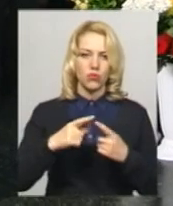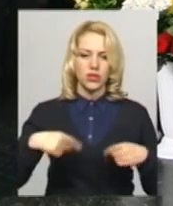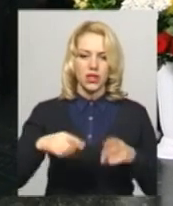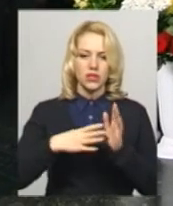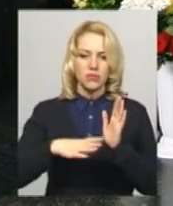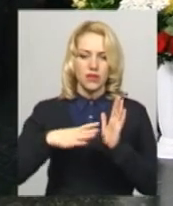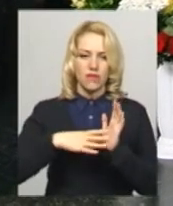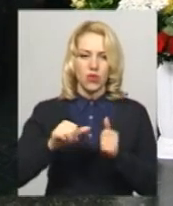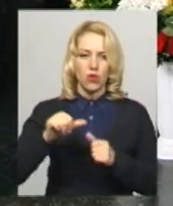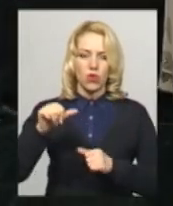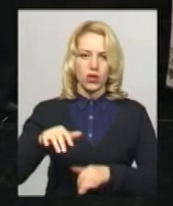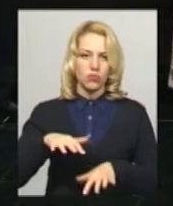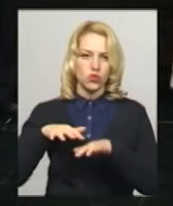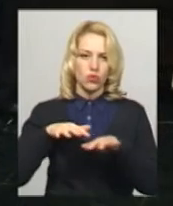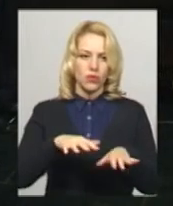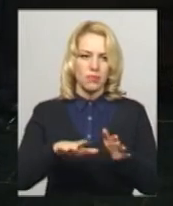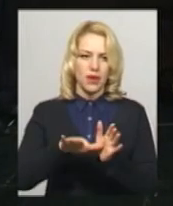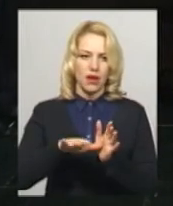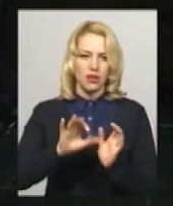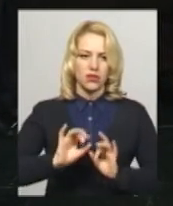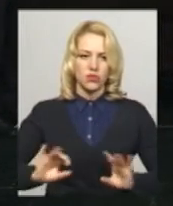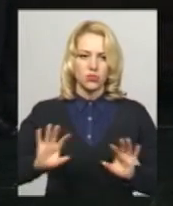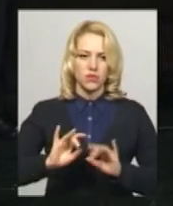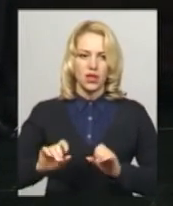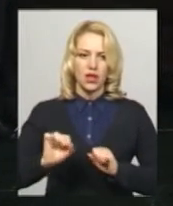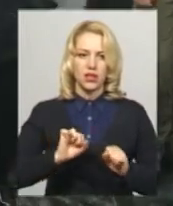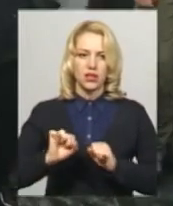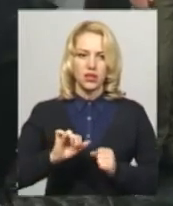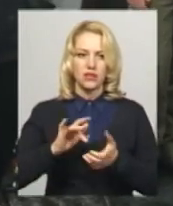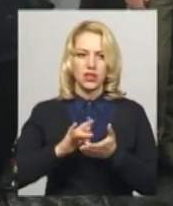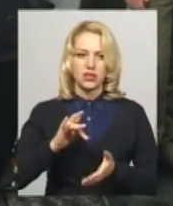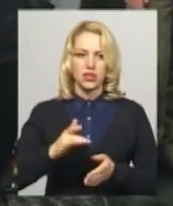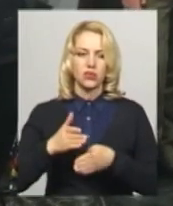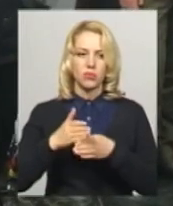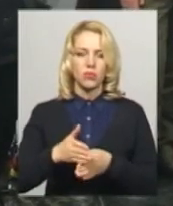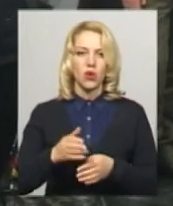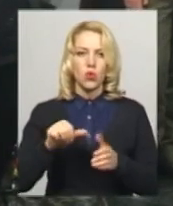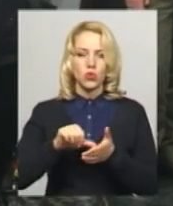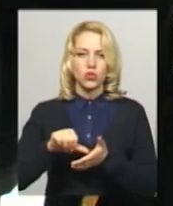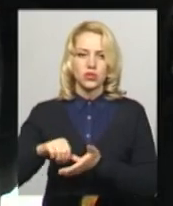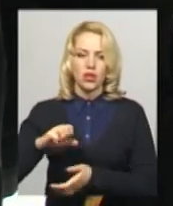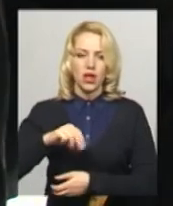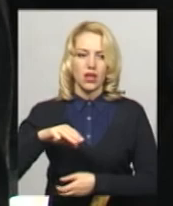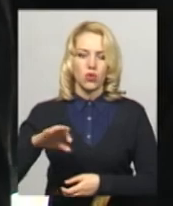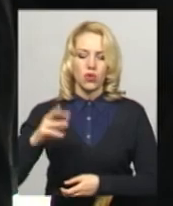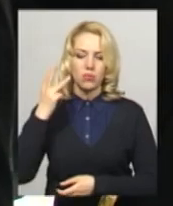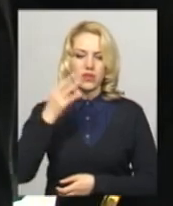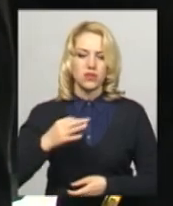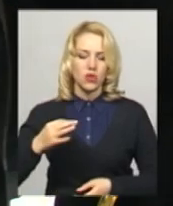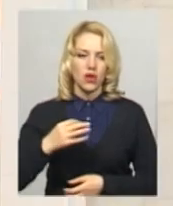окремої десантній штурмовій бригаді. Розповідає керівник центру допомоги учасникам АТО Хмельницької області Володимир